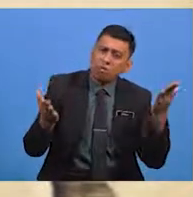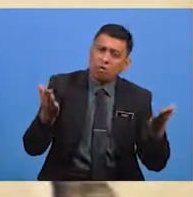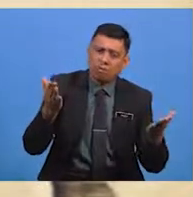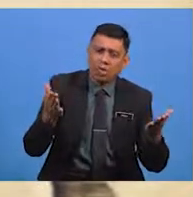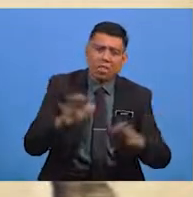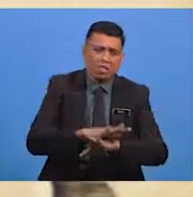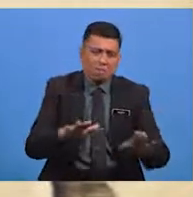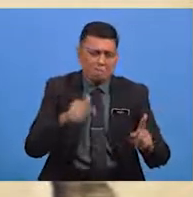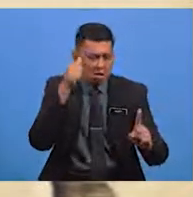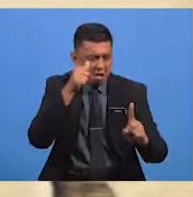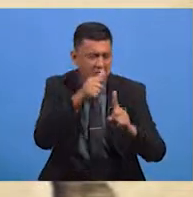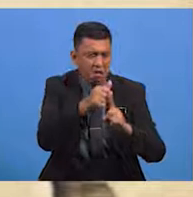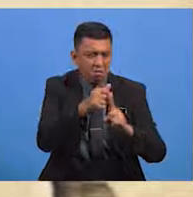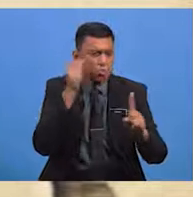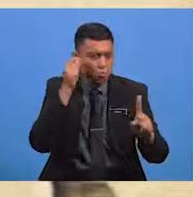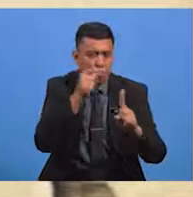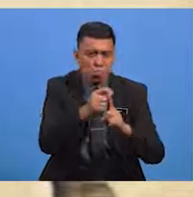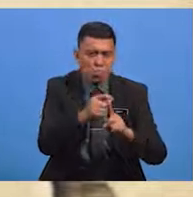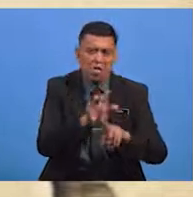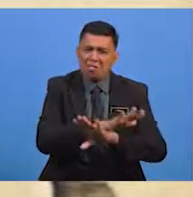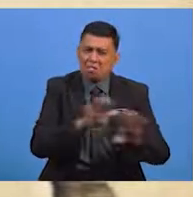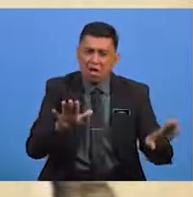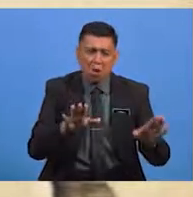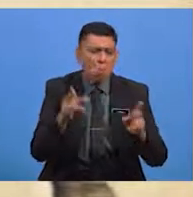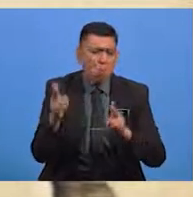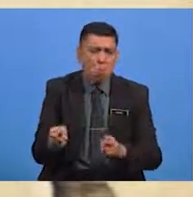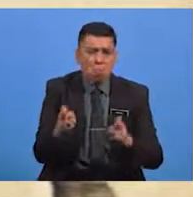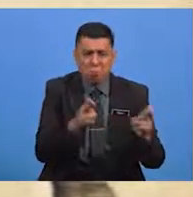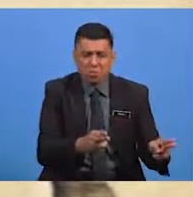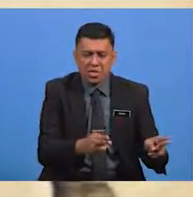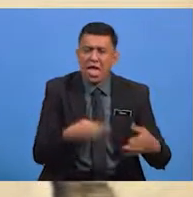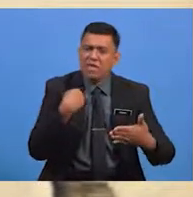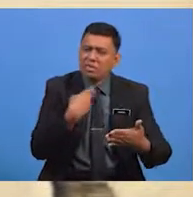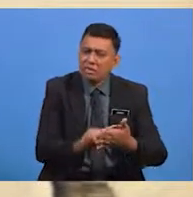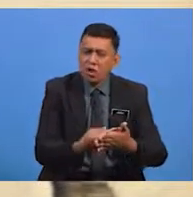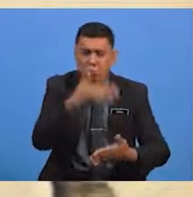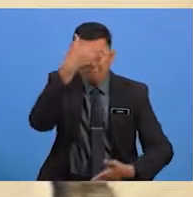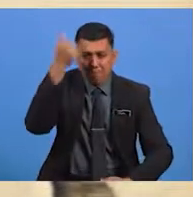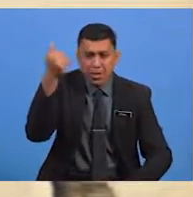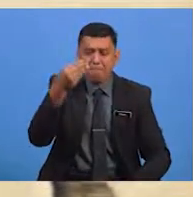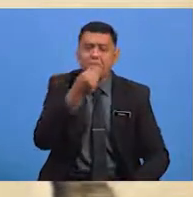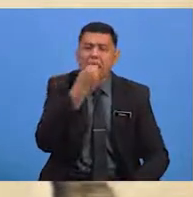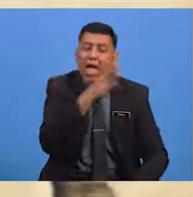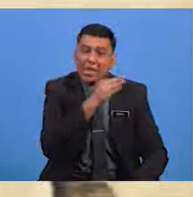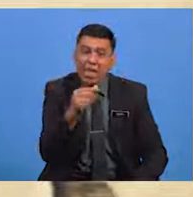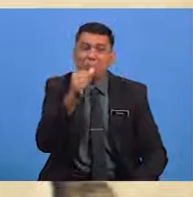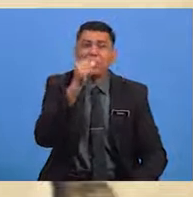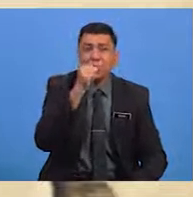Tanpa Tidak Terurus Hingga Melupakan Makan Dan